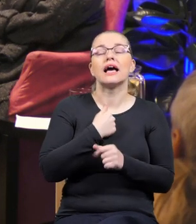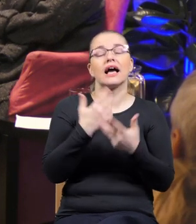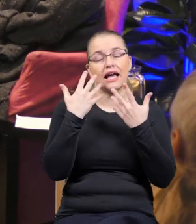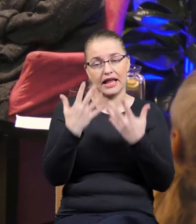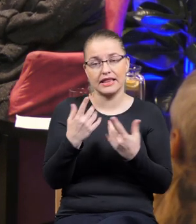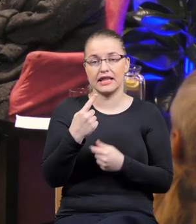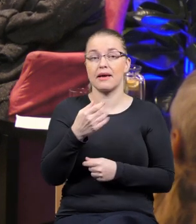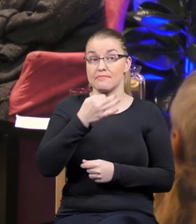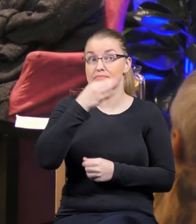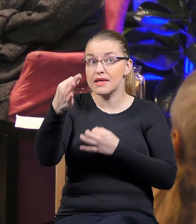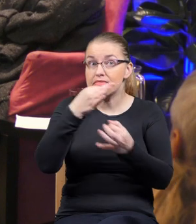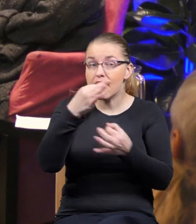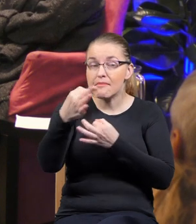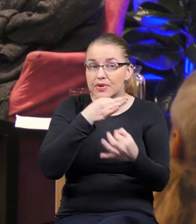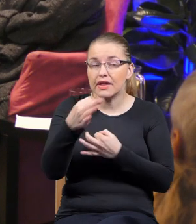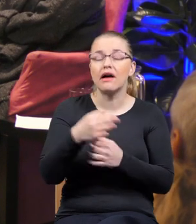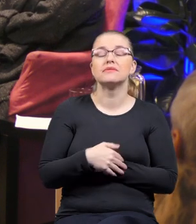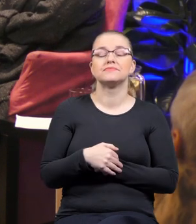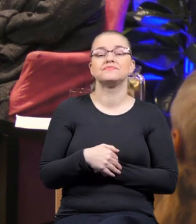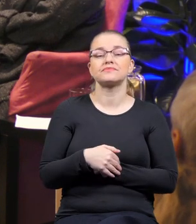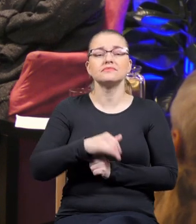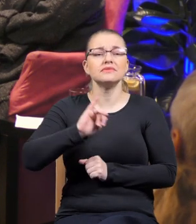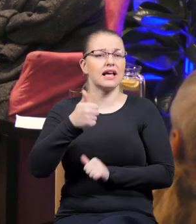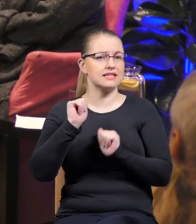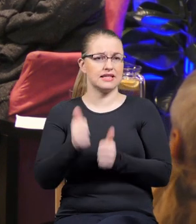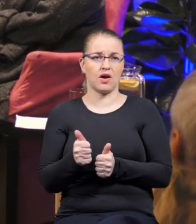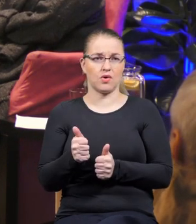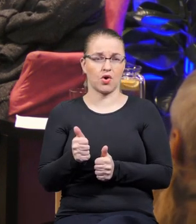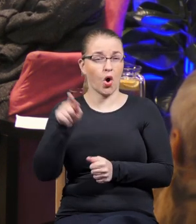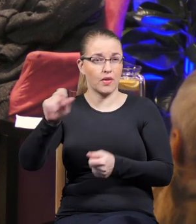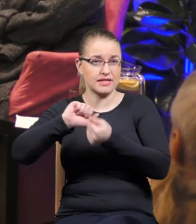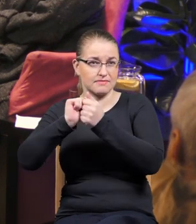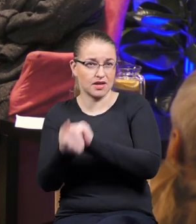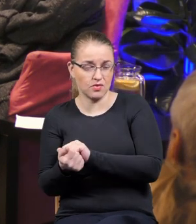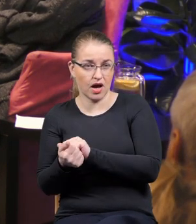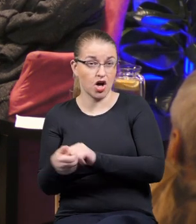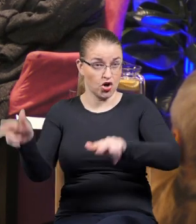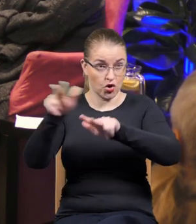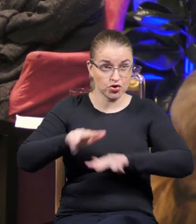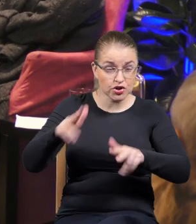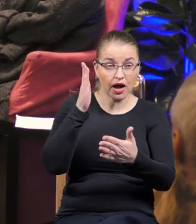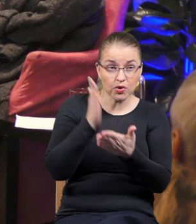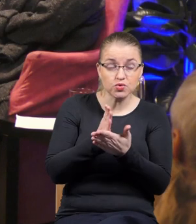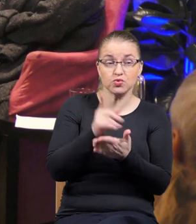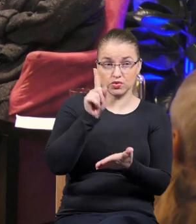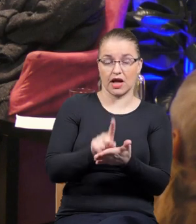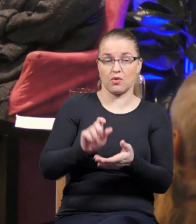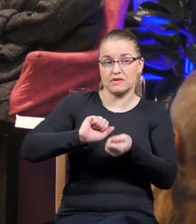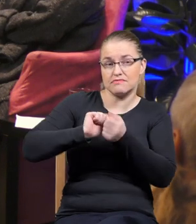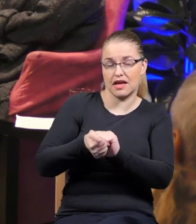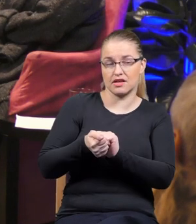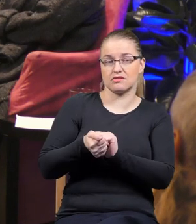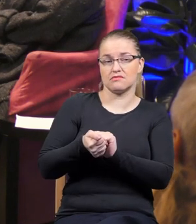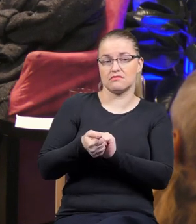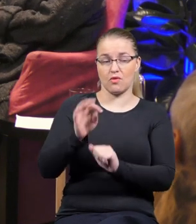go pytał, a jak to się stało, się ona zmieniła? Czy to rodzina może już się zmieniła? W moim